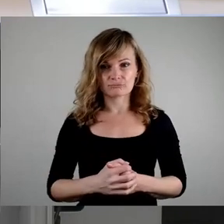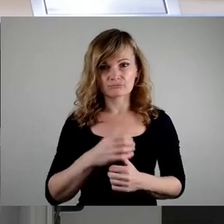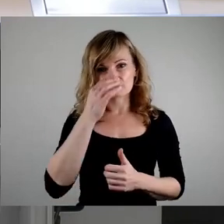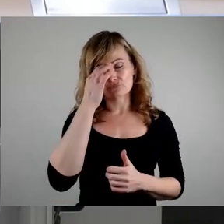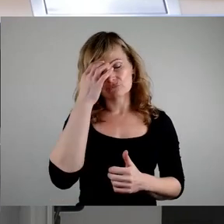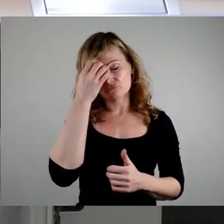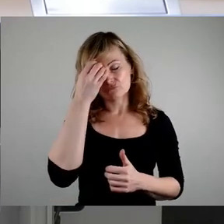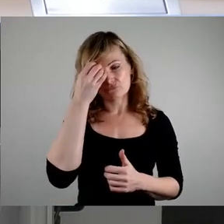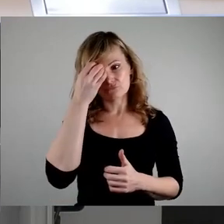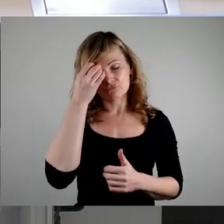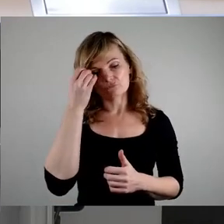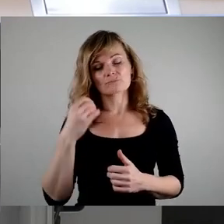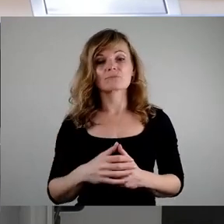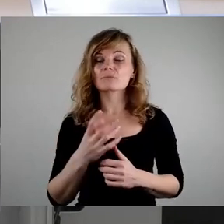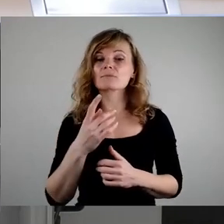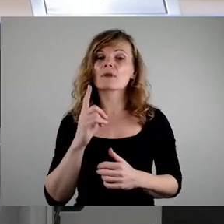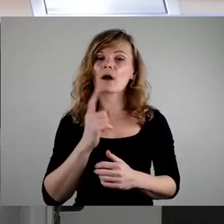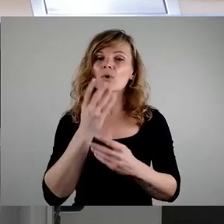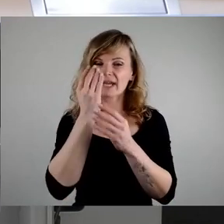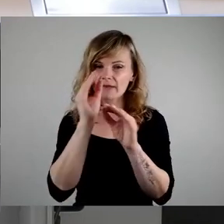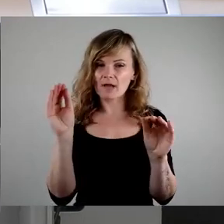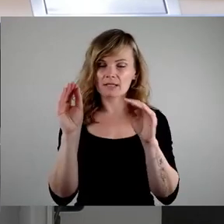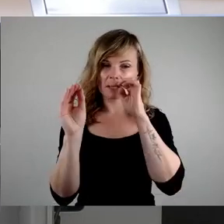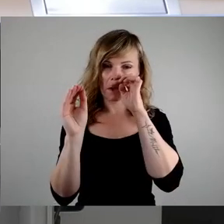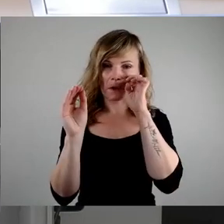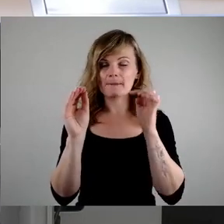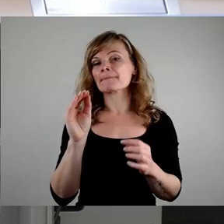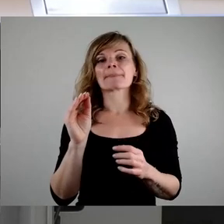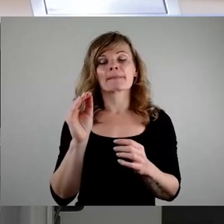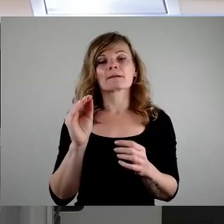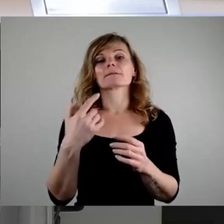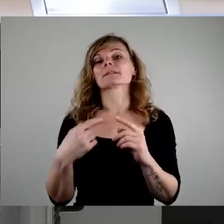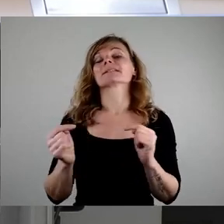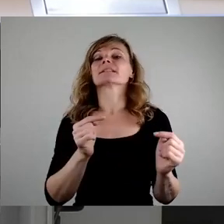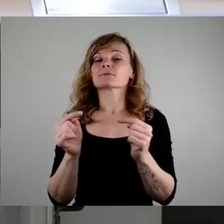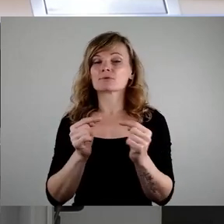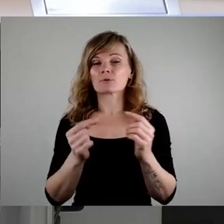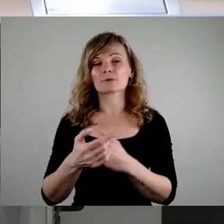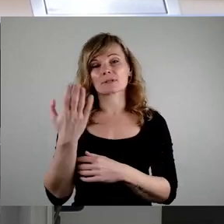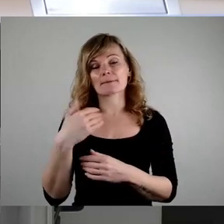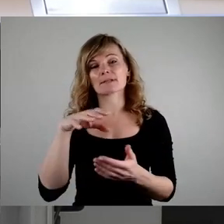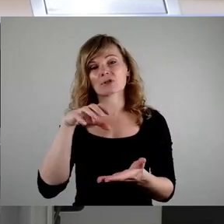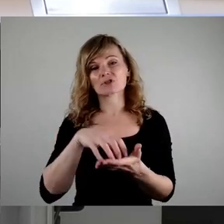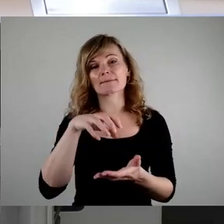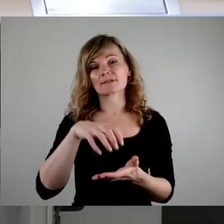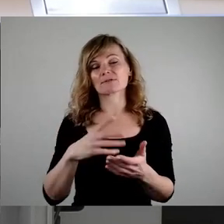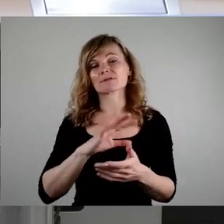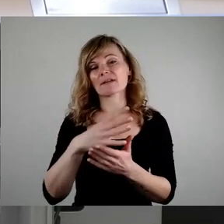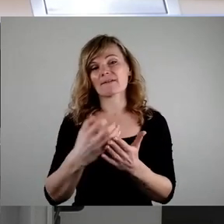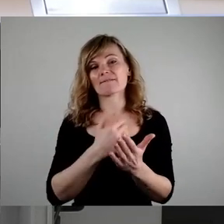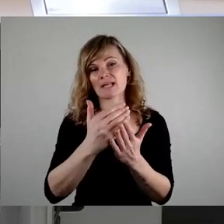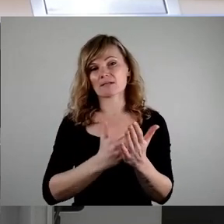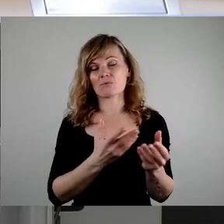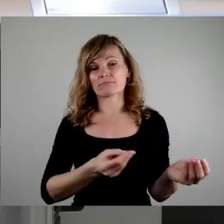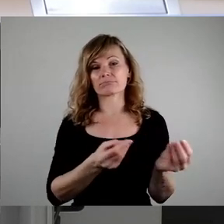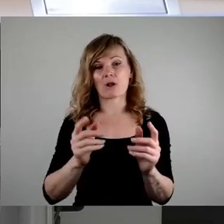Und ich gestatte mir auch den Hinweis, dass bei den Diskussionen um die Einführung der Stadtbezirksverfassung wir darüber